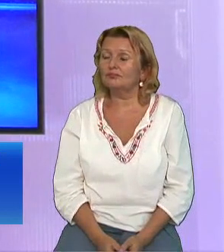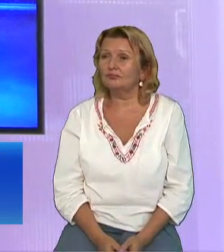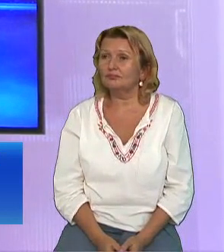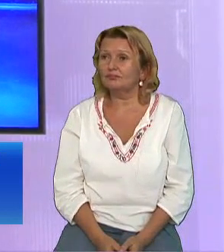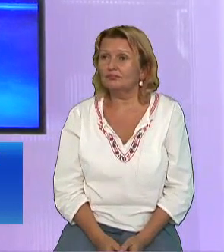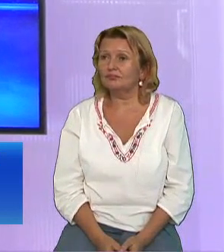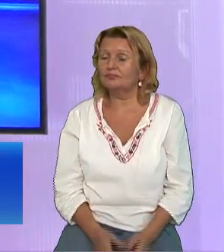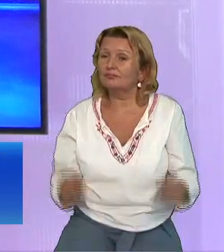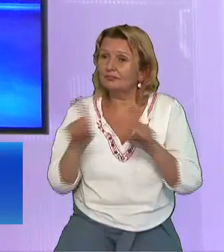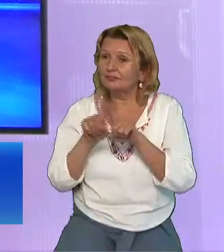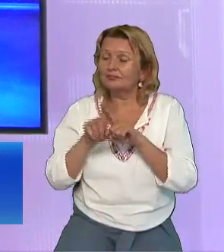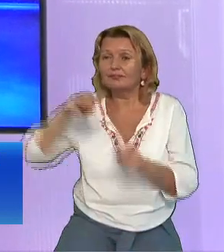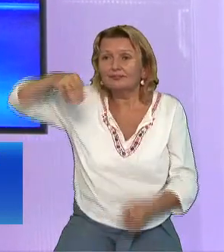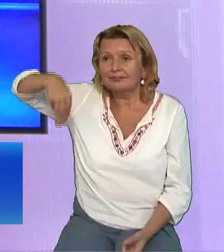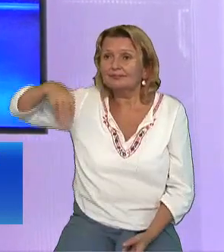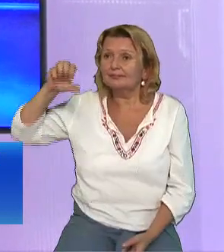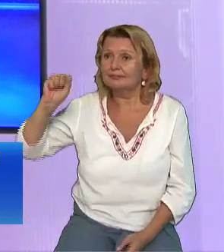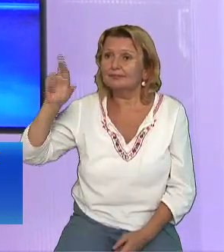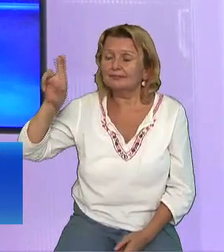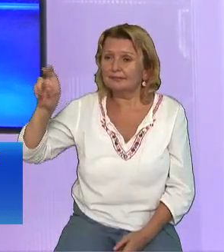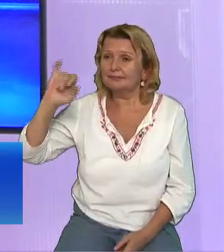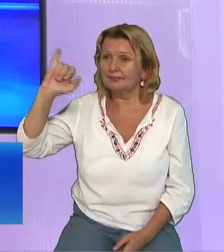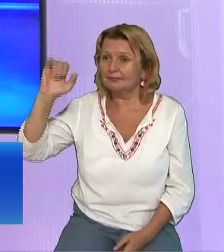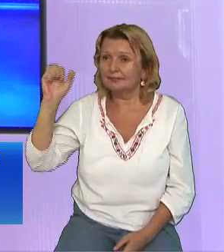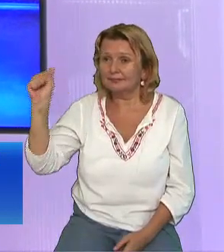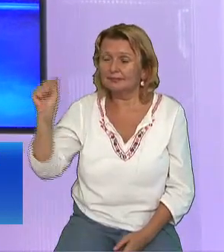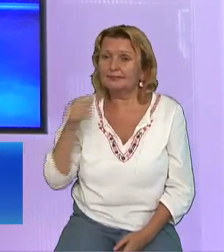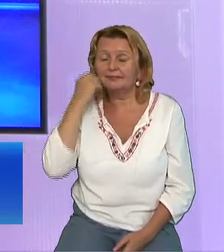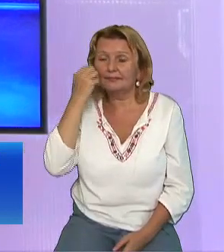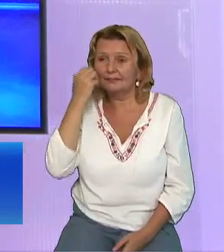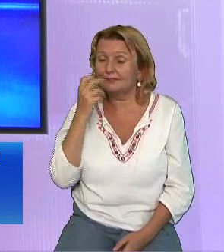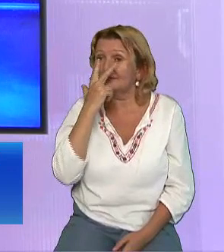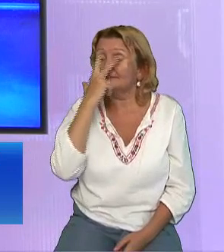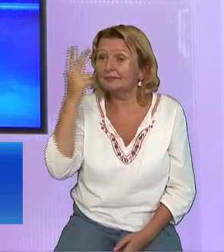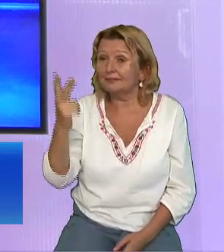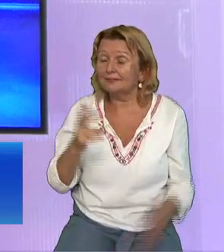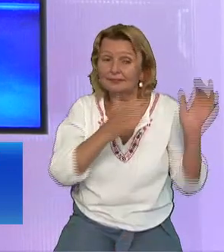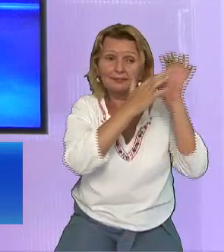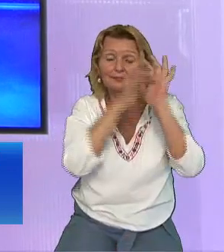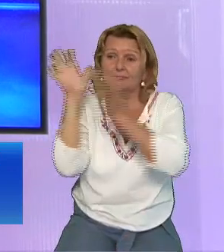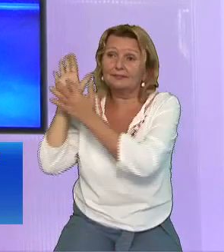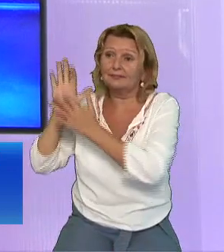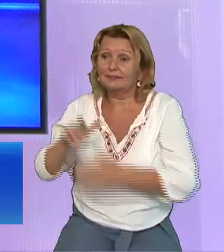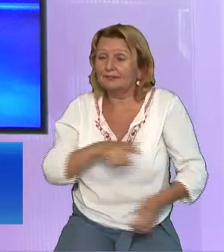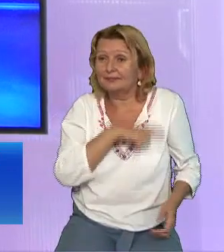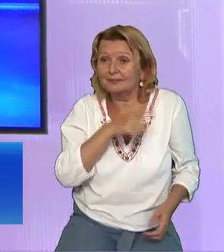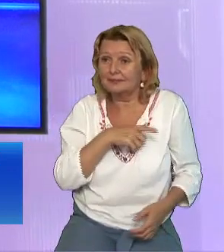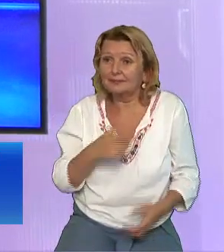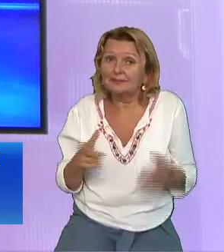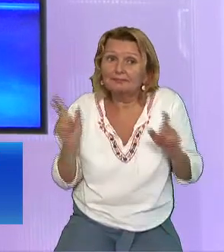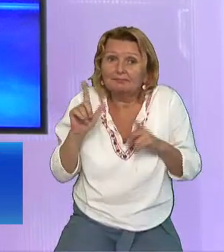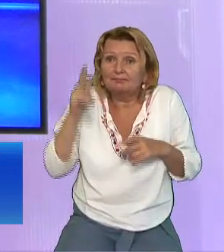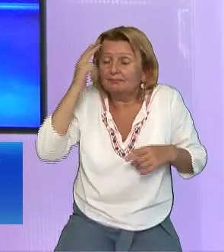știa că este Iisus Uneori suntem atât de împovărați în viața aceasta Atât de triști în viața aceasta Încât nu mai putem vedea faptul că